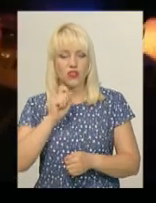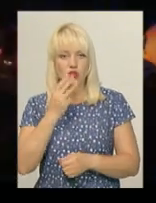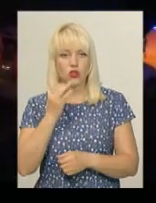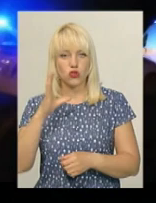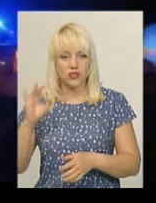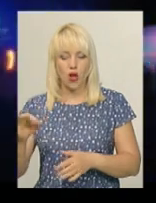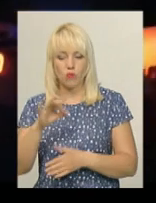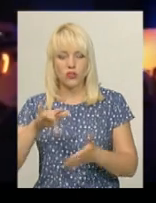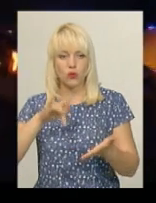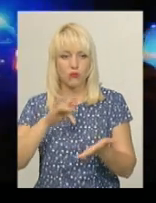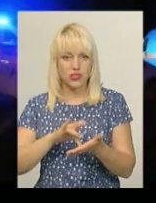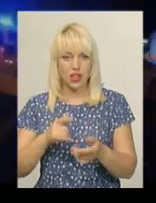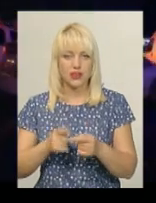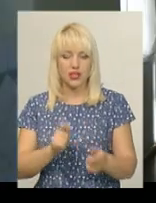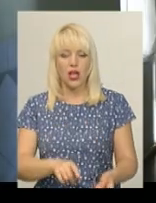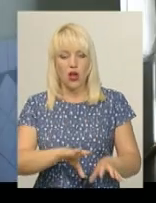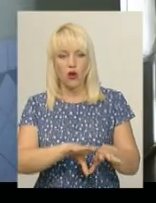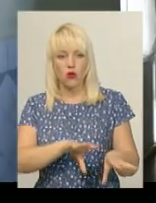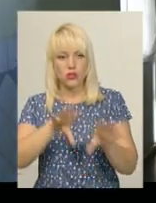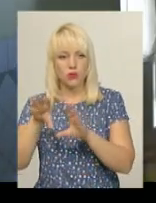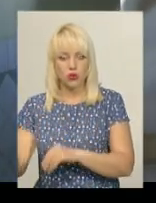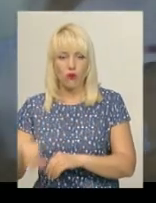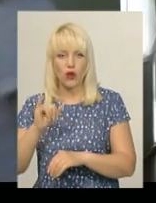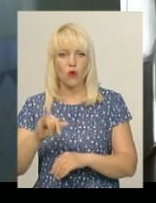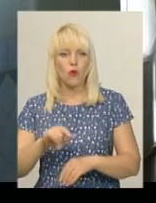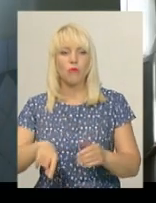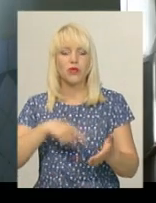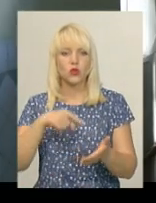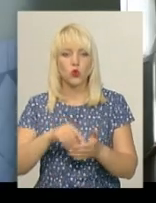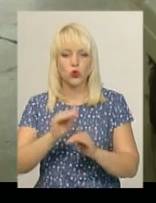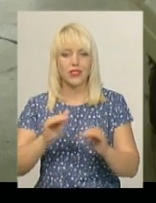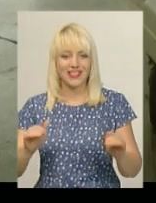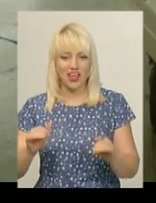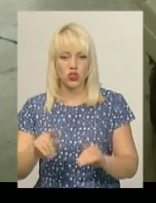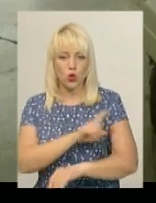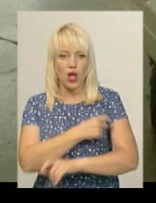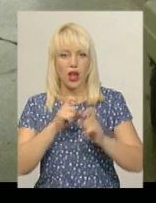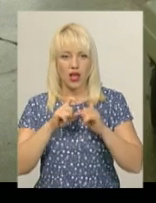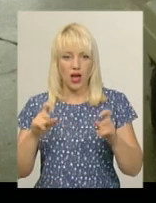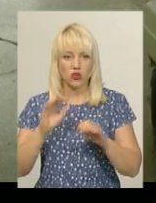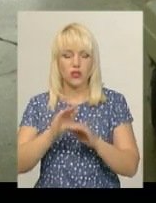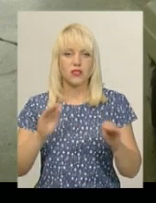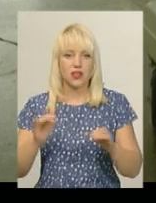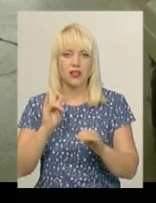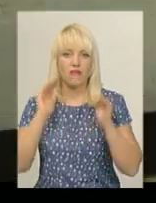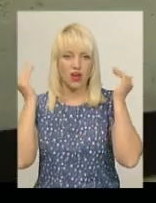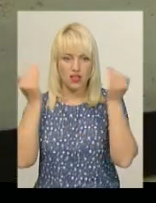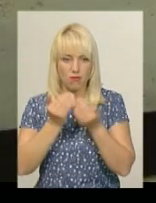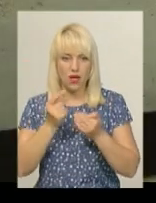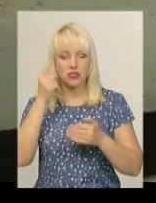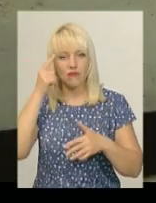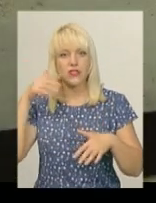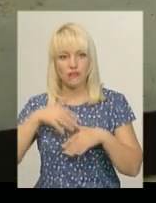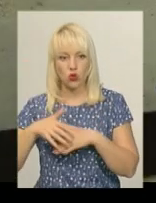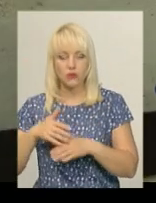в обласному центрі, госпіталізували до міської дитячої лікарні. Вони наразі перебувають у реанімації, діти у свідомості. Стан